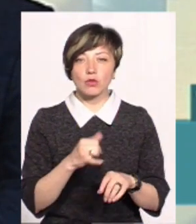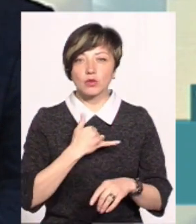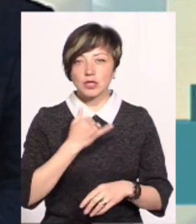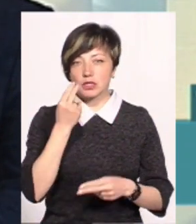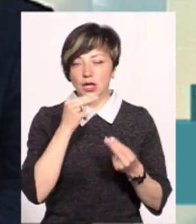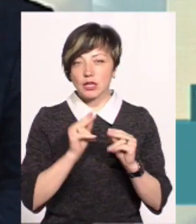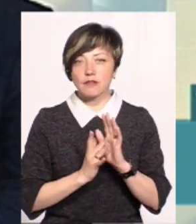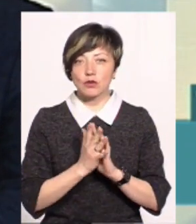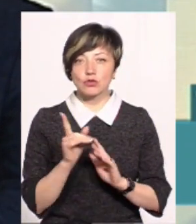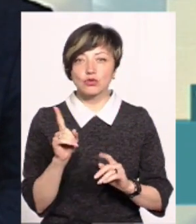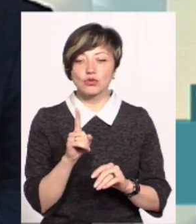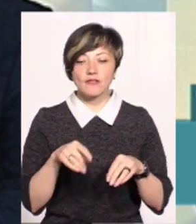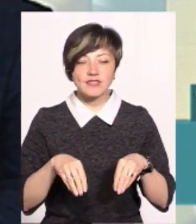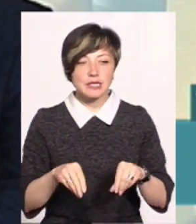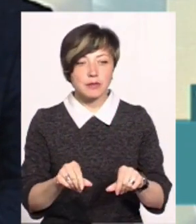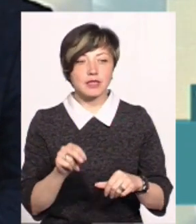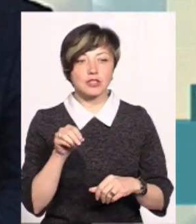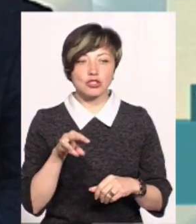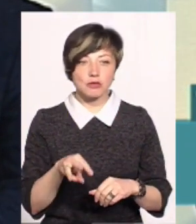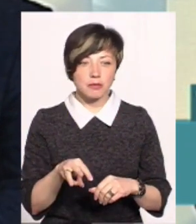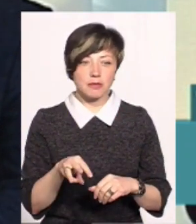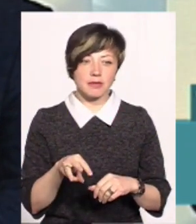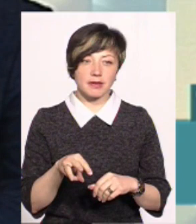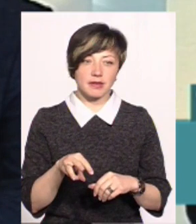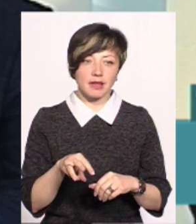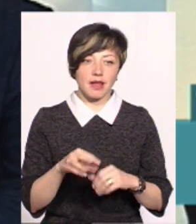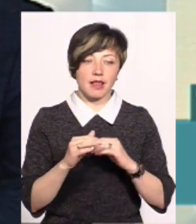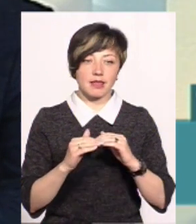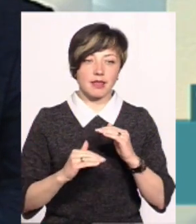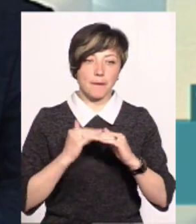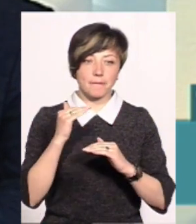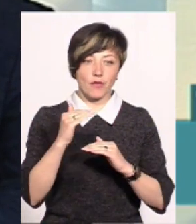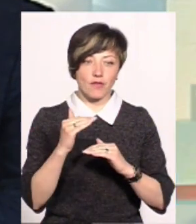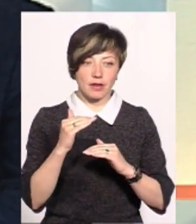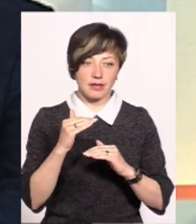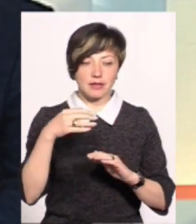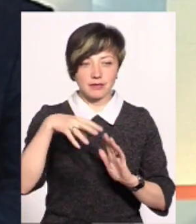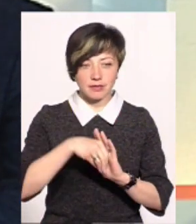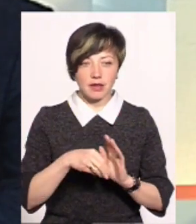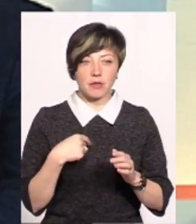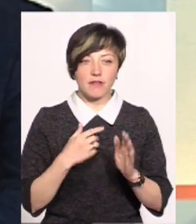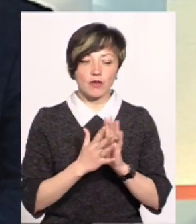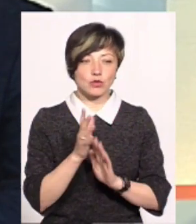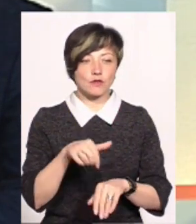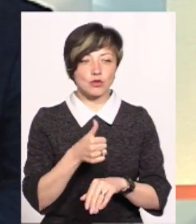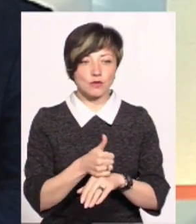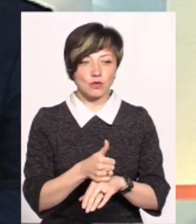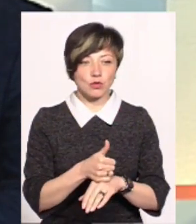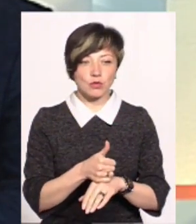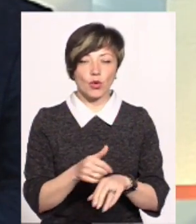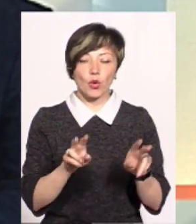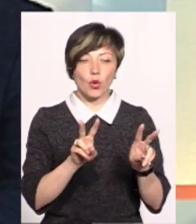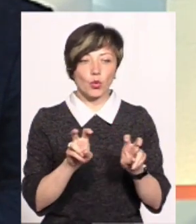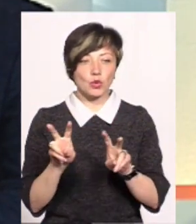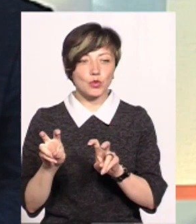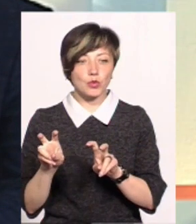краще вирощується те, що росте в землі, а не на поверхні землі. Тому ми вирощуємо в основному ті